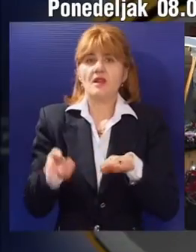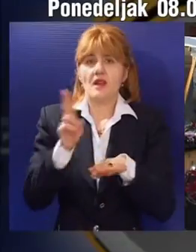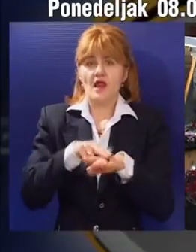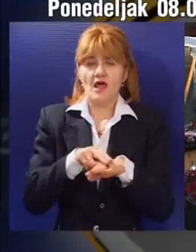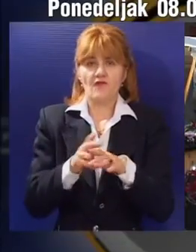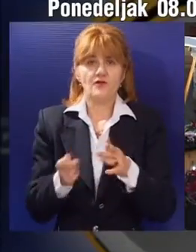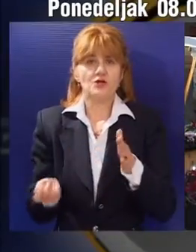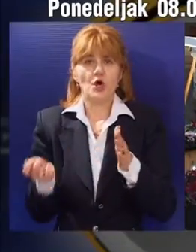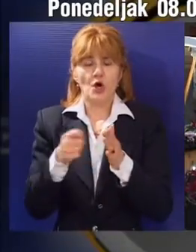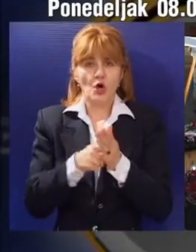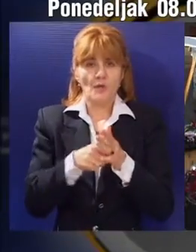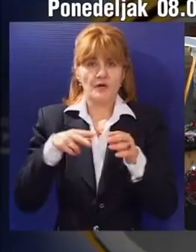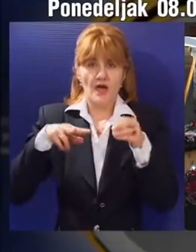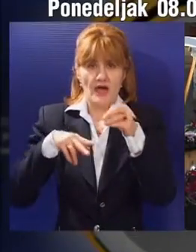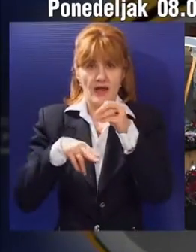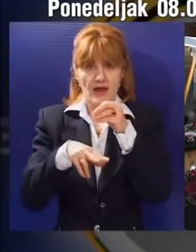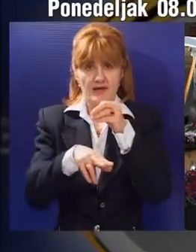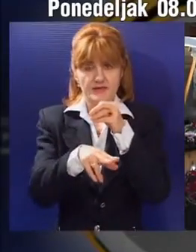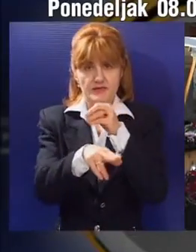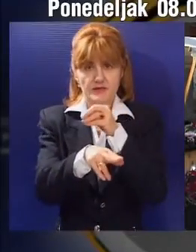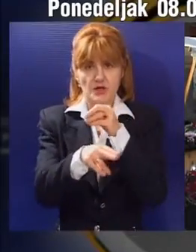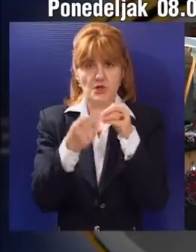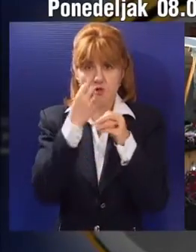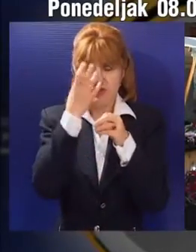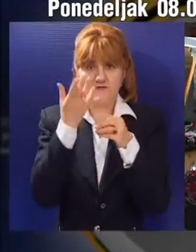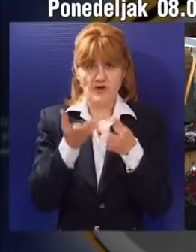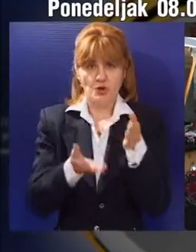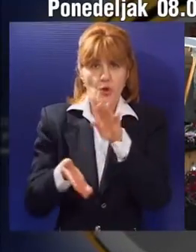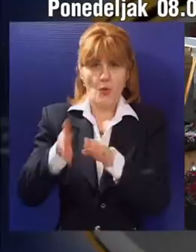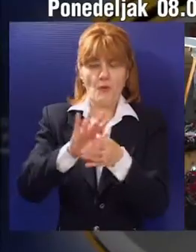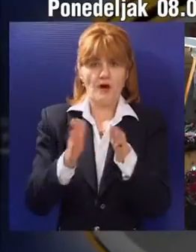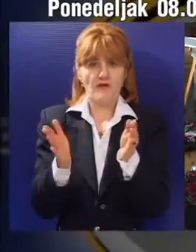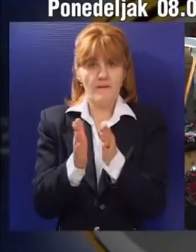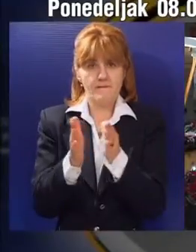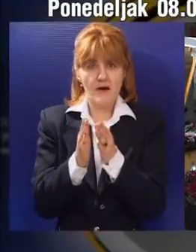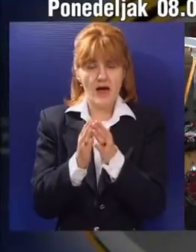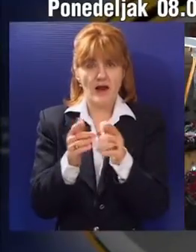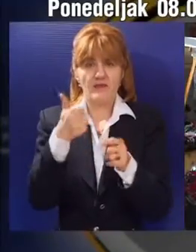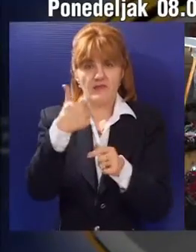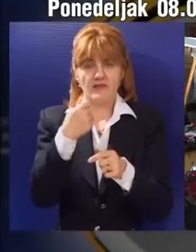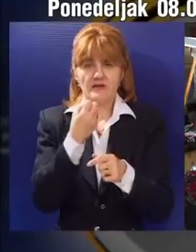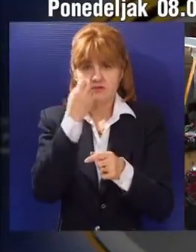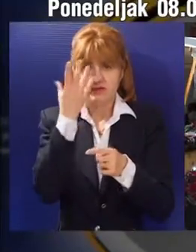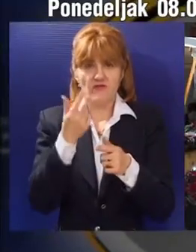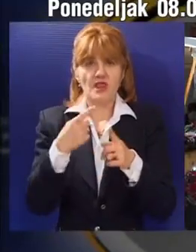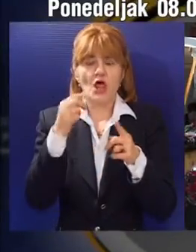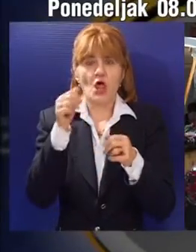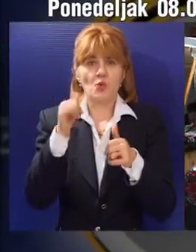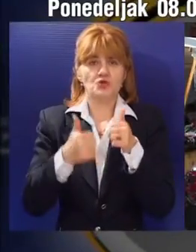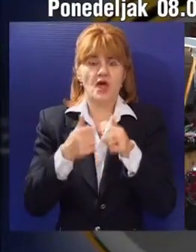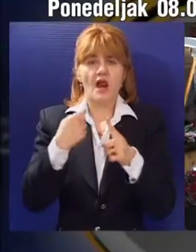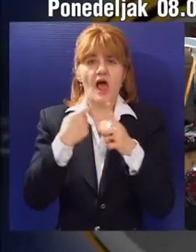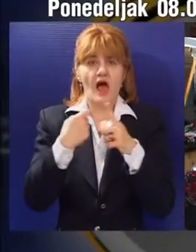Najviše se kupuje to rezano cveće u upakovane male ruže, znači po jedan cvet ruže ili